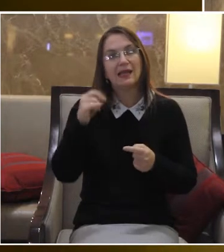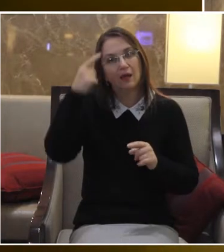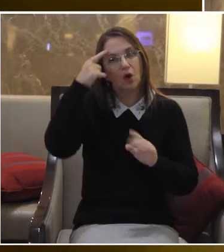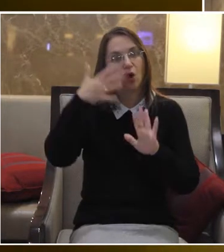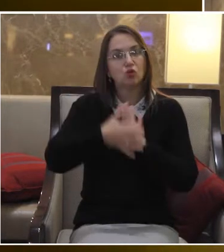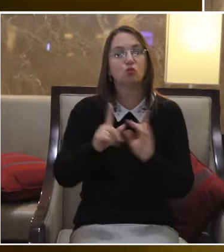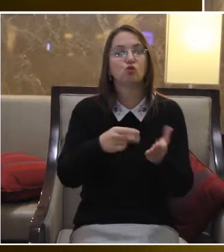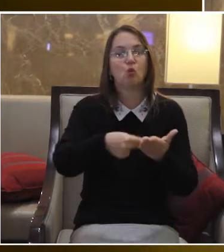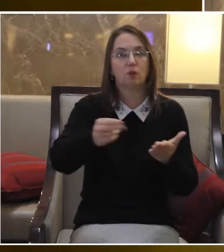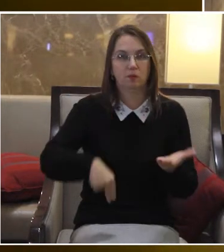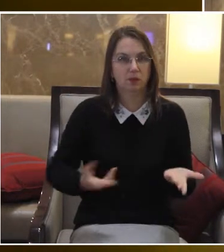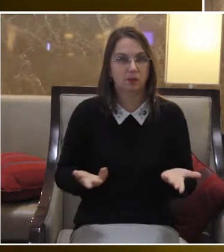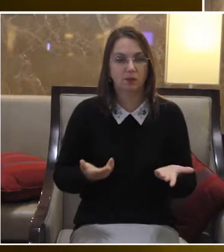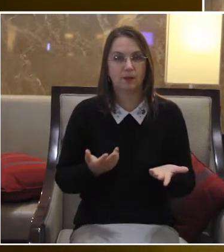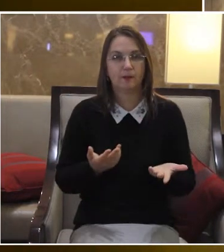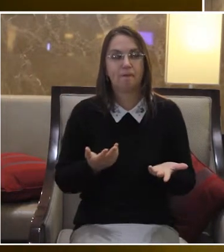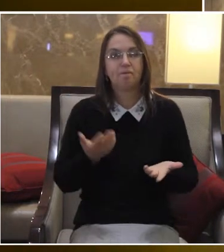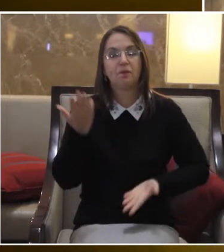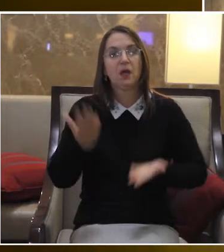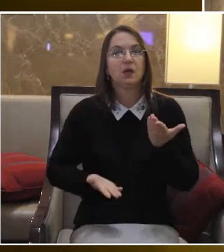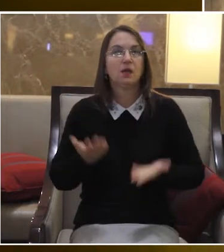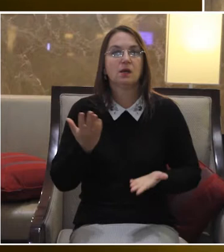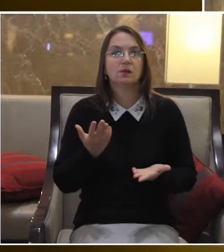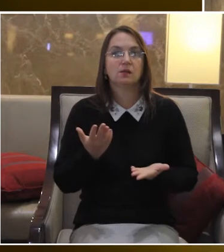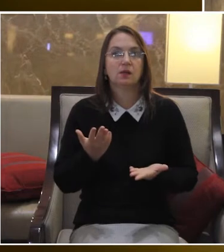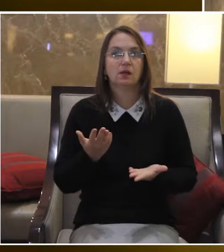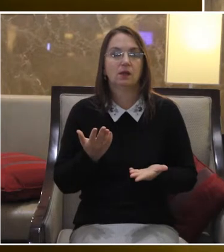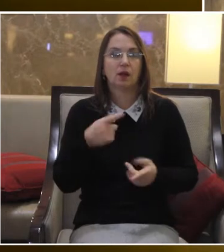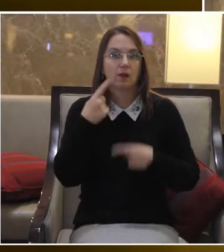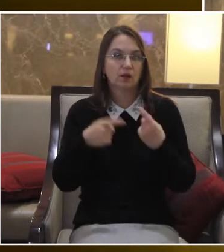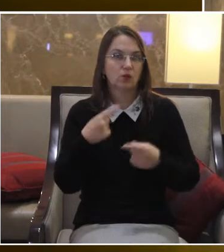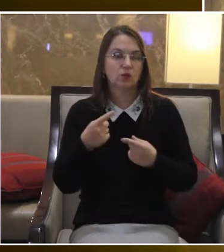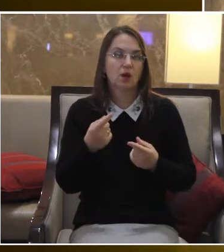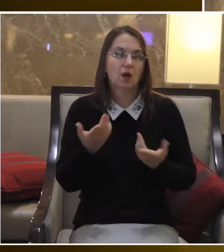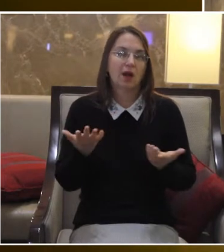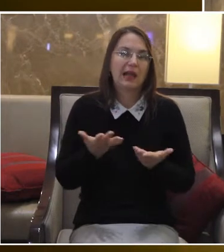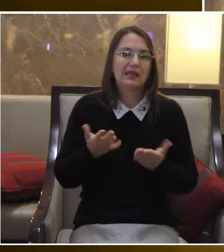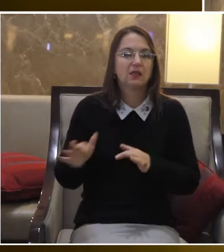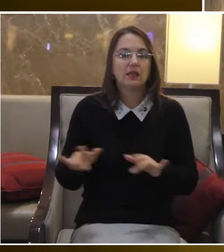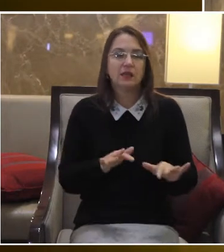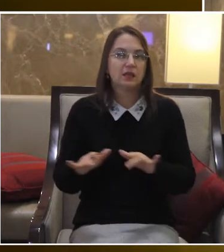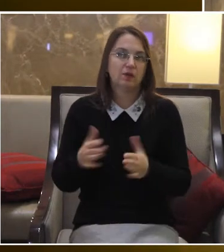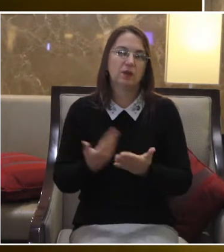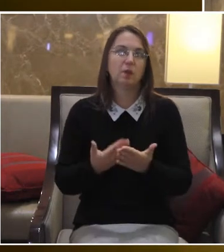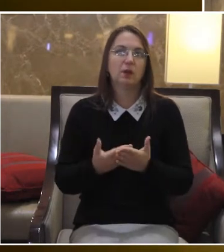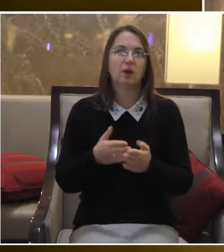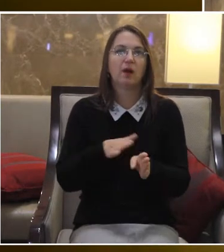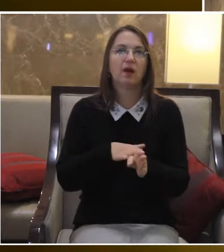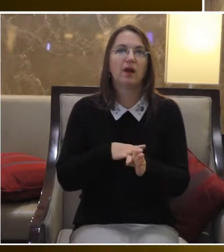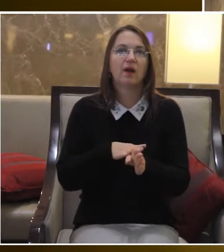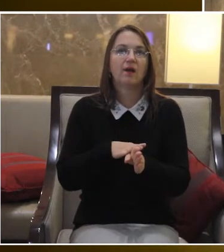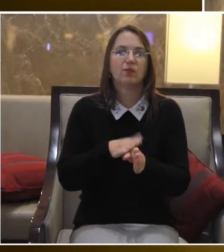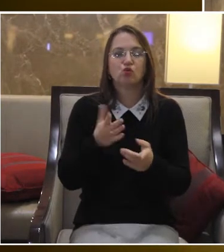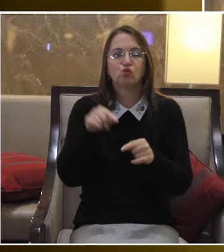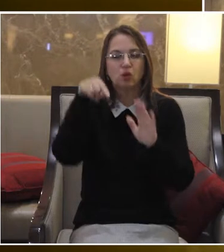знати і розуміти Якщо, наприклад, це йдеться про якісь дії, які,